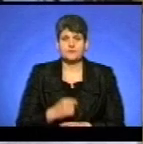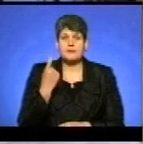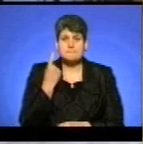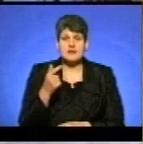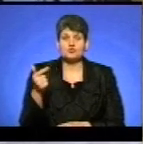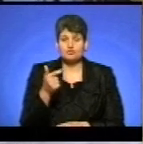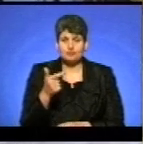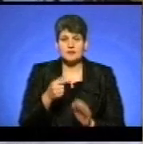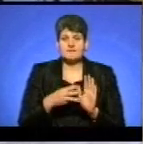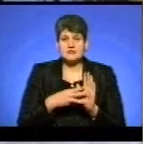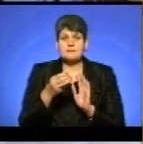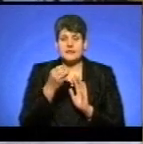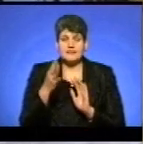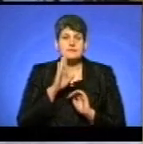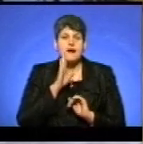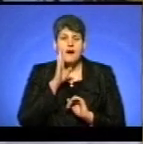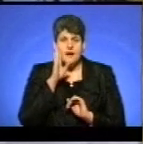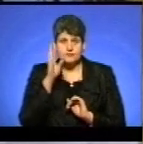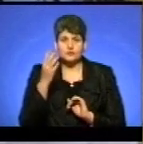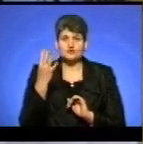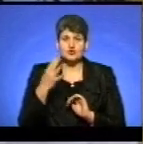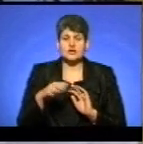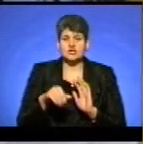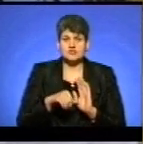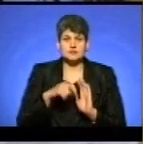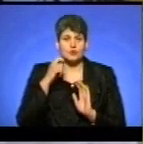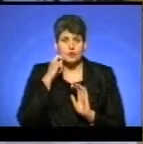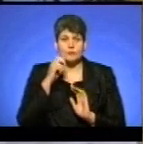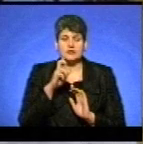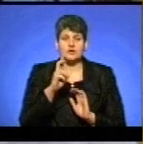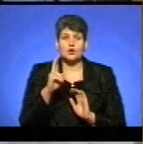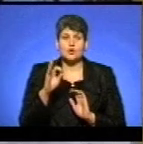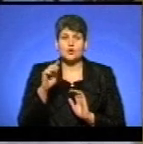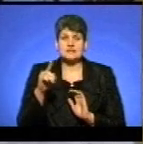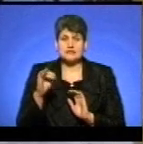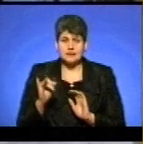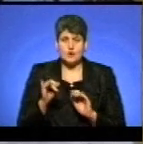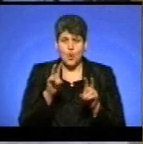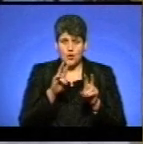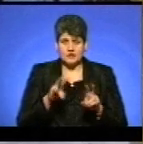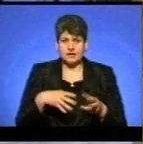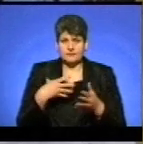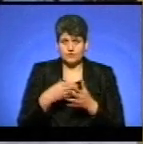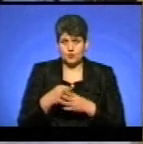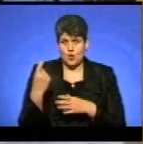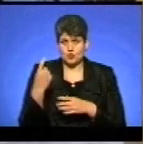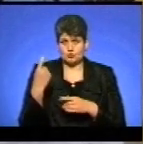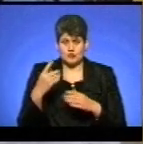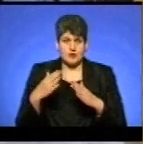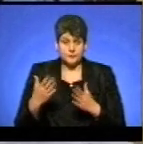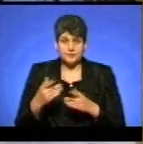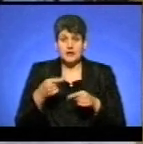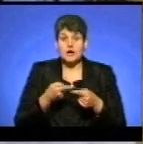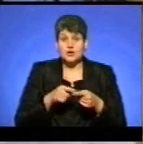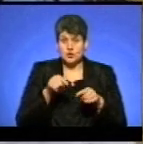грудня о 8-й 15-й ранку 46-річний Богдан Козира оглядав свою господарку. Ось на цьому